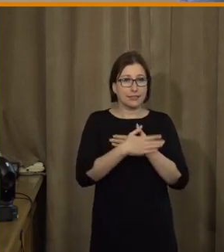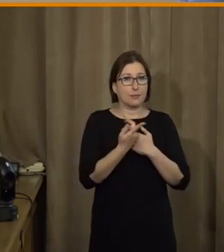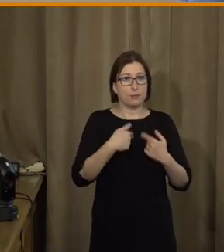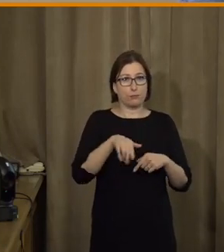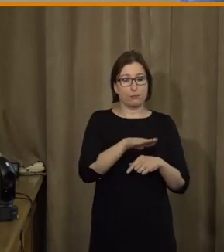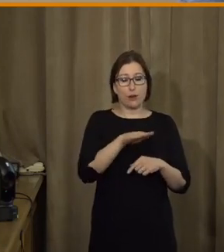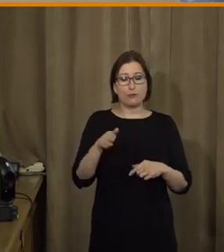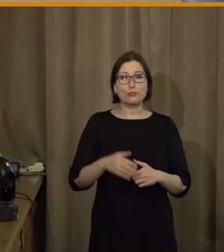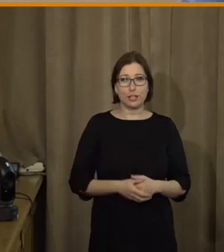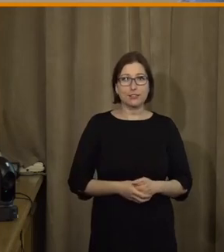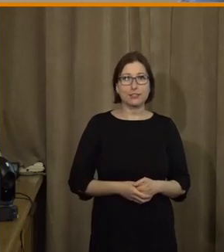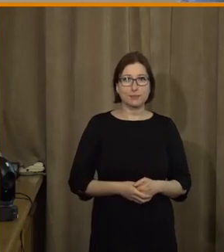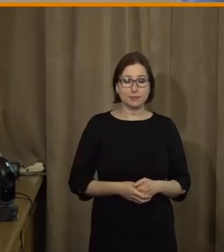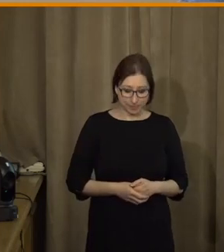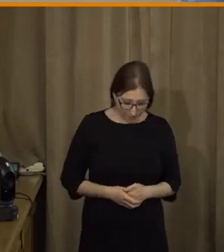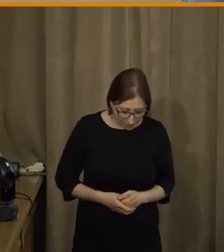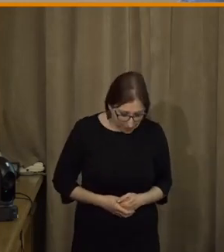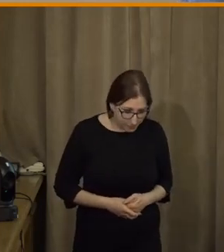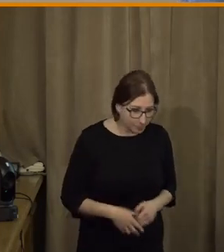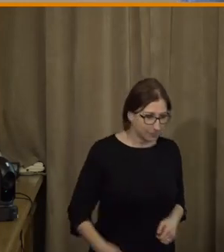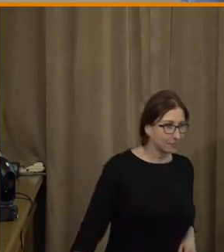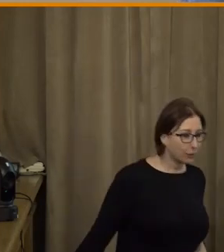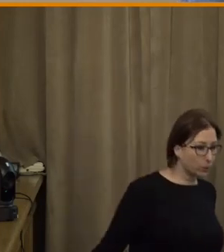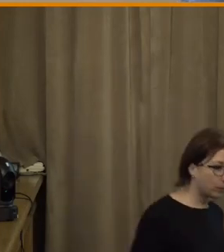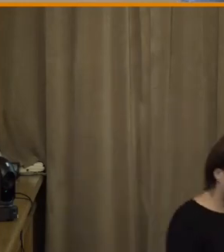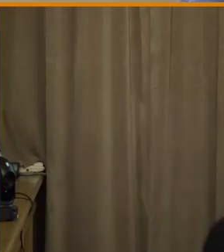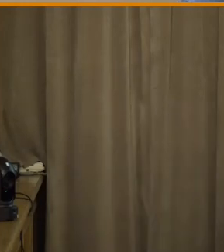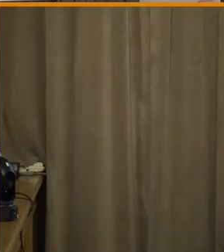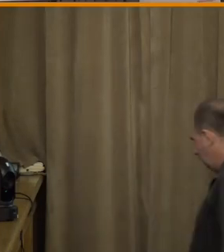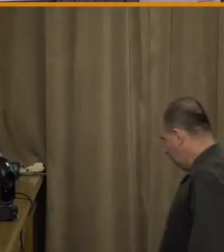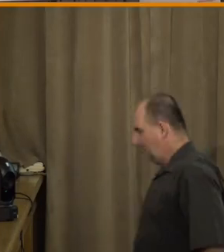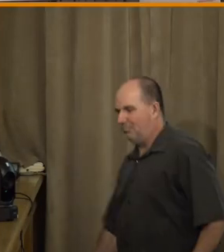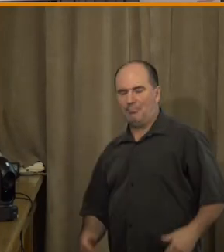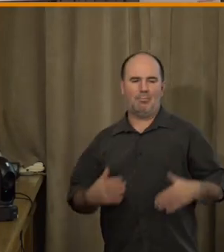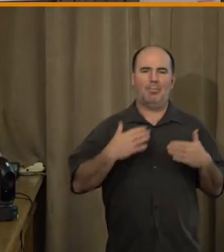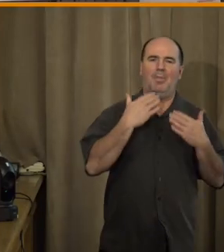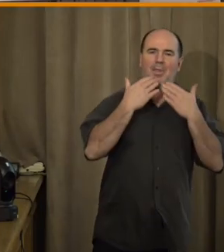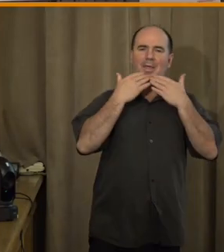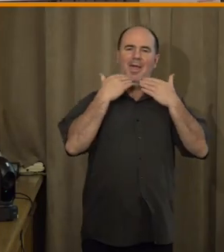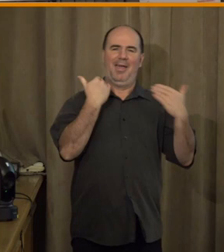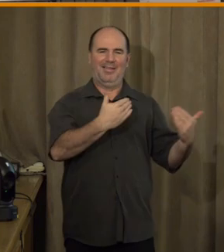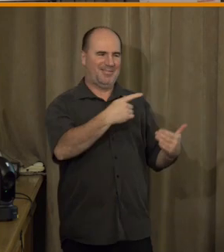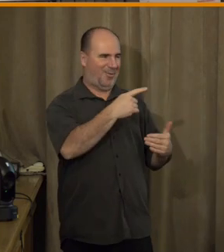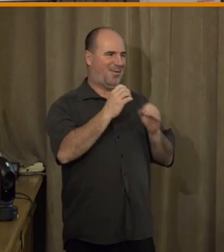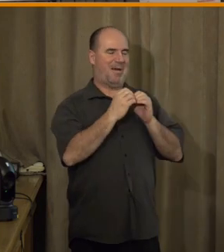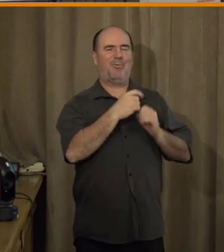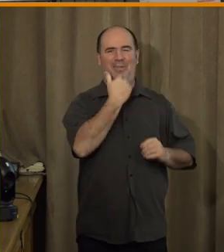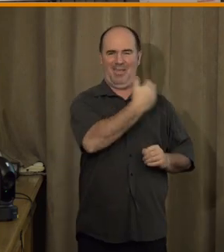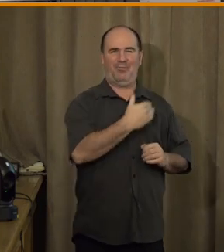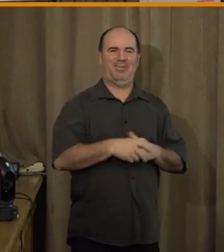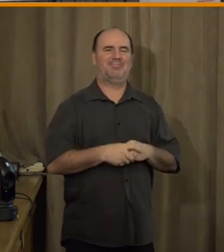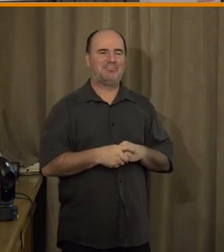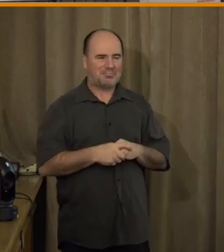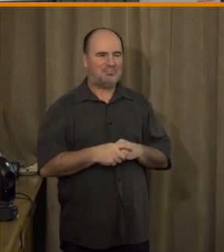všechny samozřejmě. Děkuji Barbara za komentář, vidím, že vám kolegyně z digitální agentury přikivuje tady v sále,